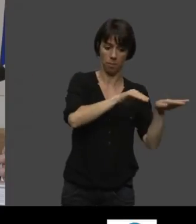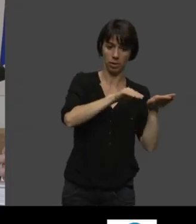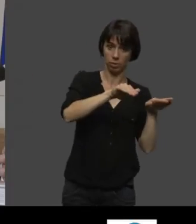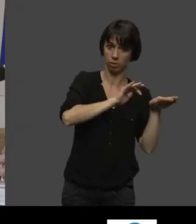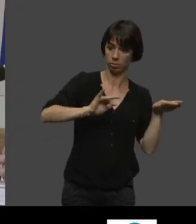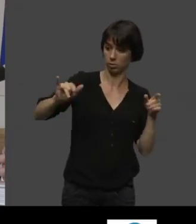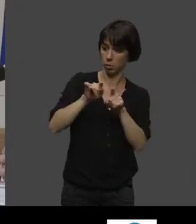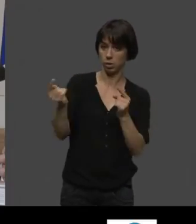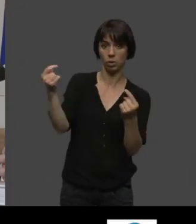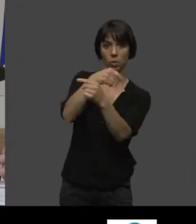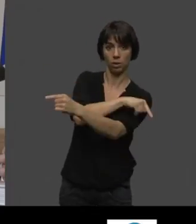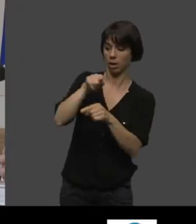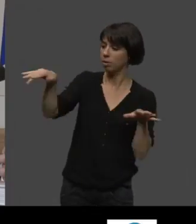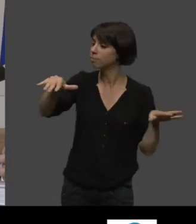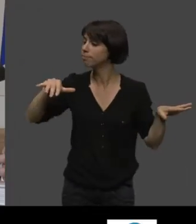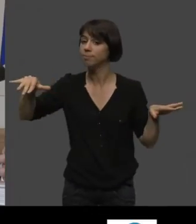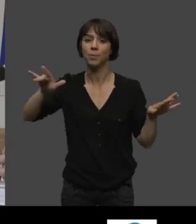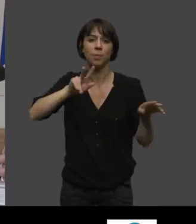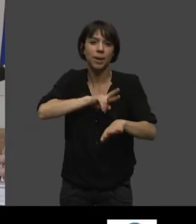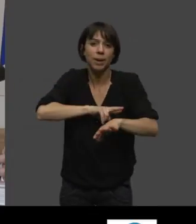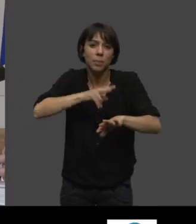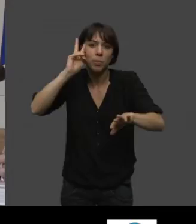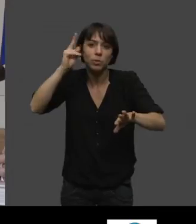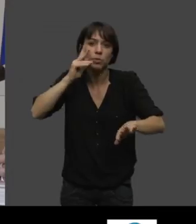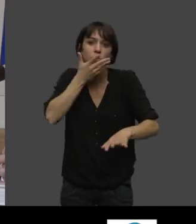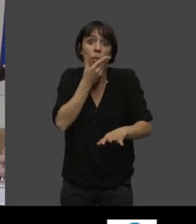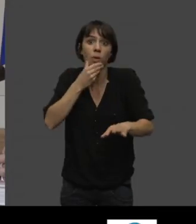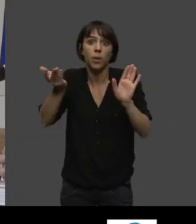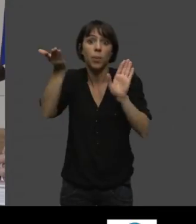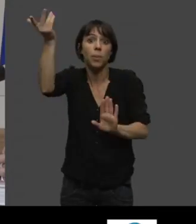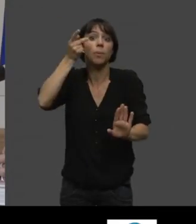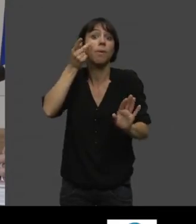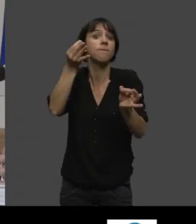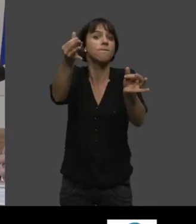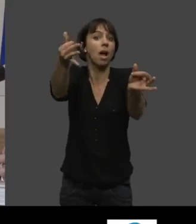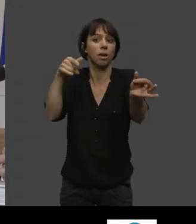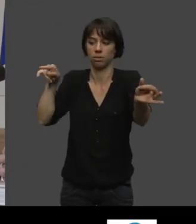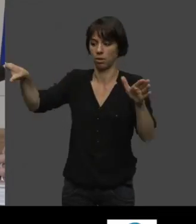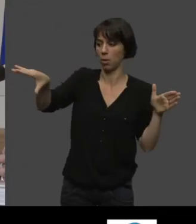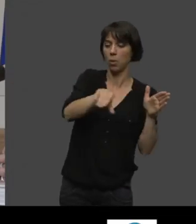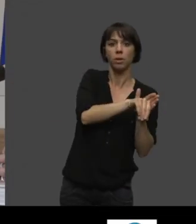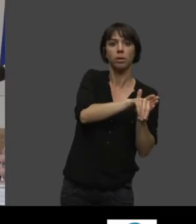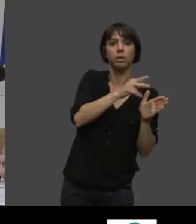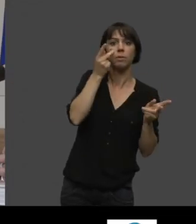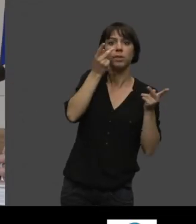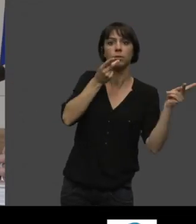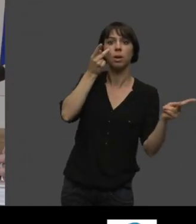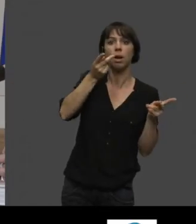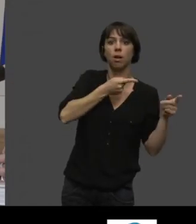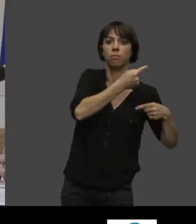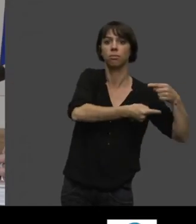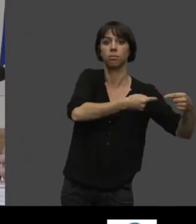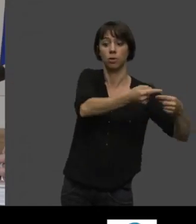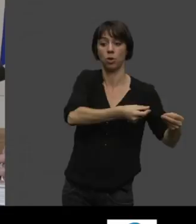nos plats plus élégants. Et ça, c'est important quand même parce que c'est une notion que les